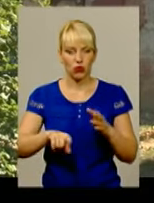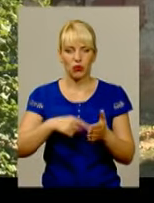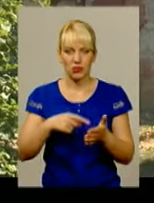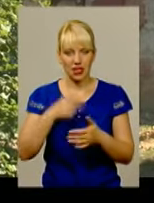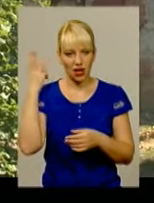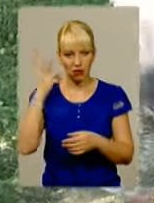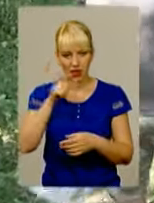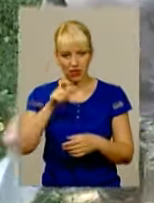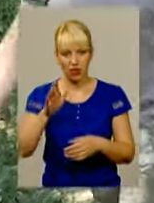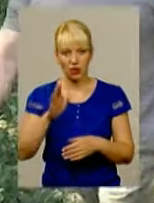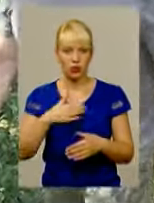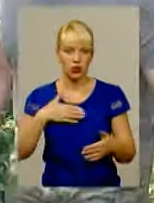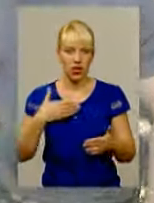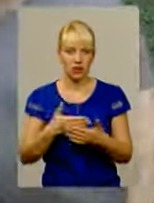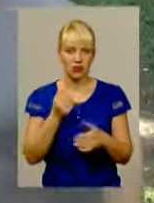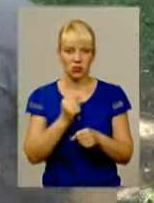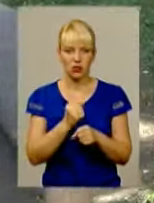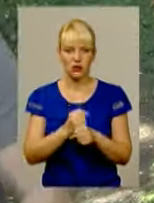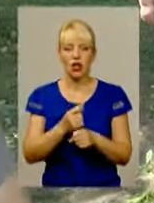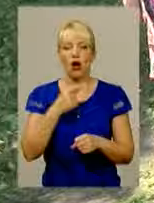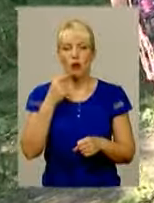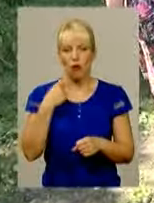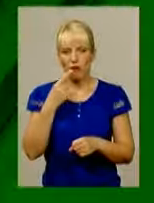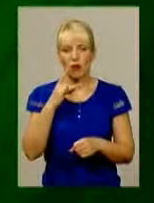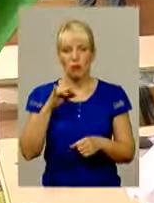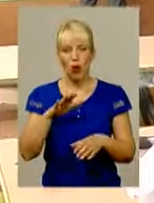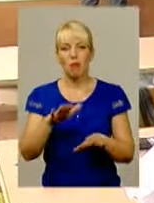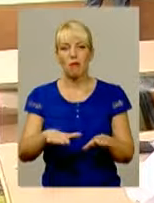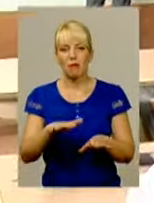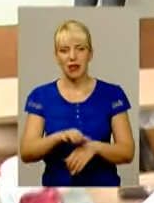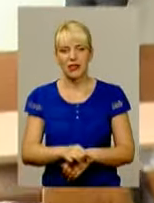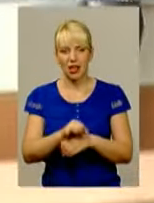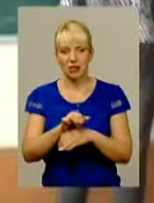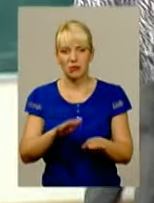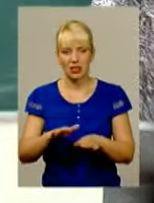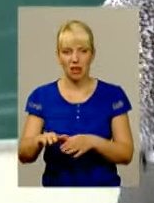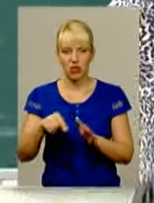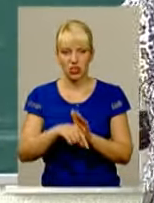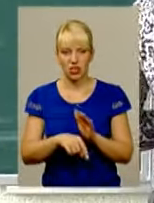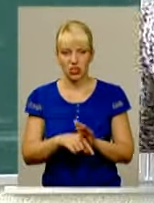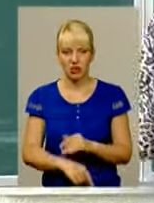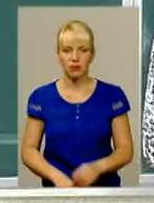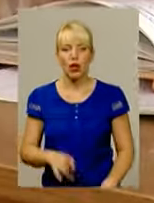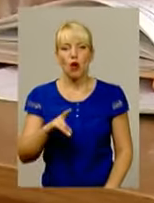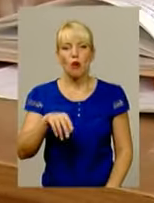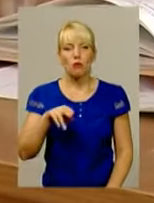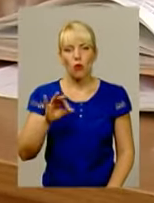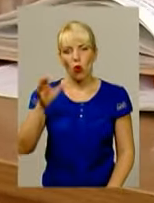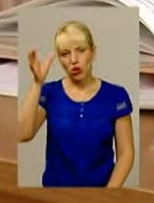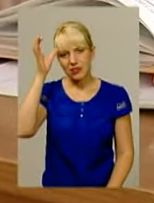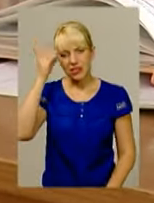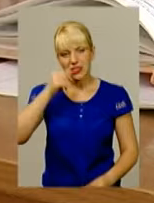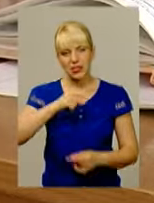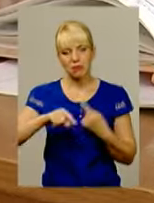готові діяти активніше. Ідеться навіть про Майдан місцевого значення. Додаткові знання чи зайві витрати або про освітянський бізнес на